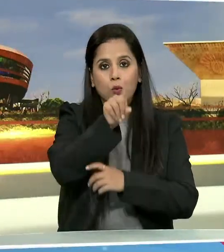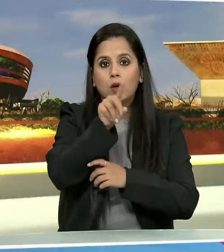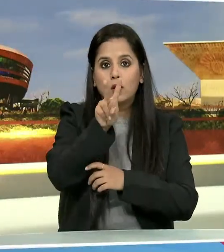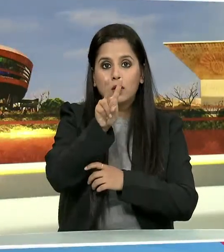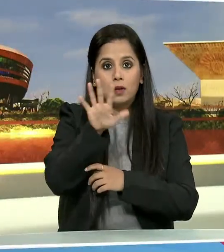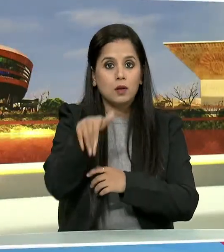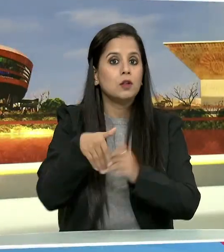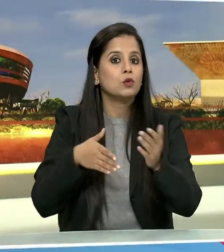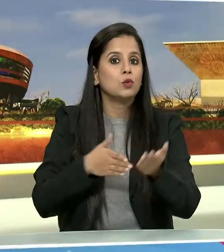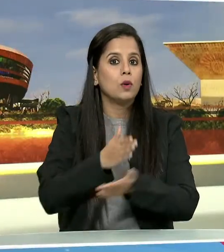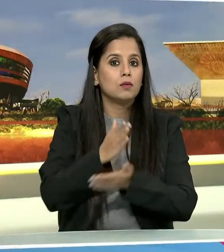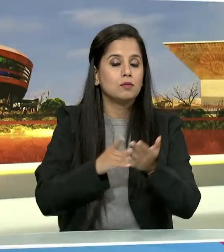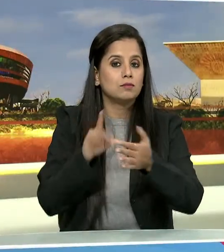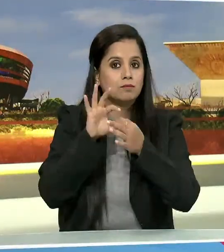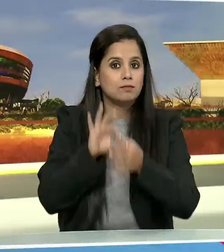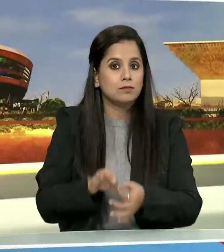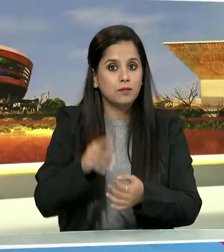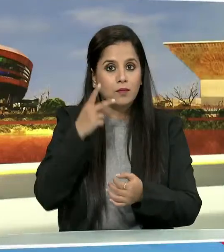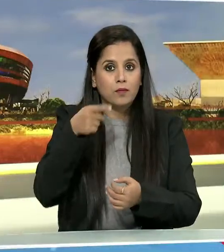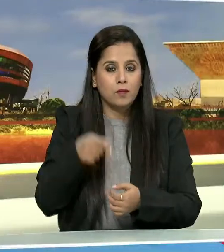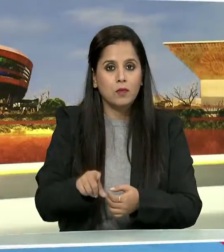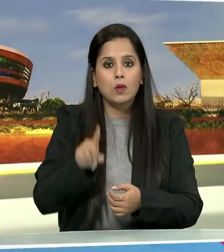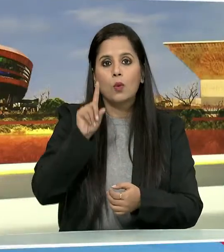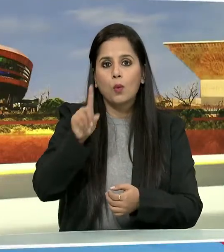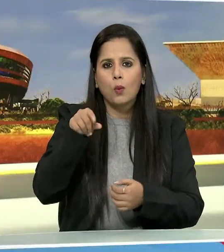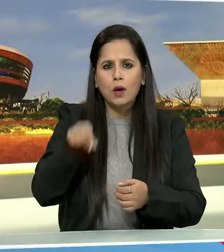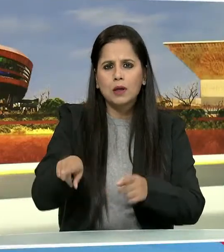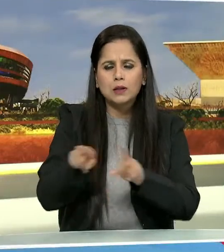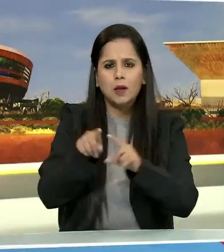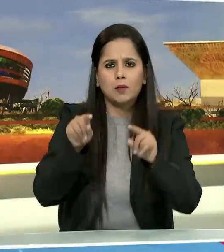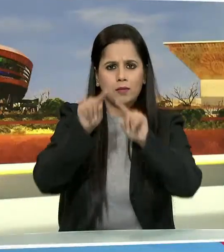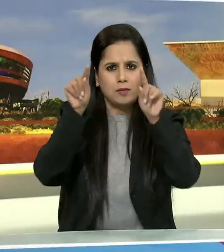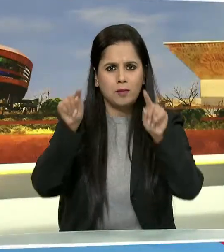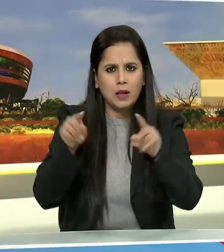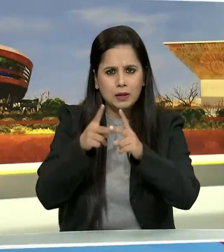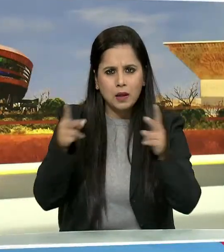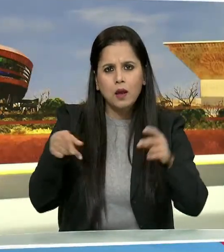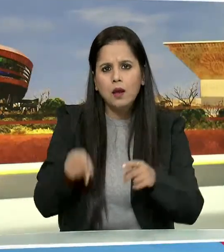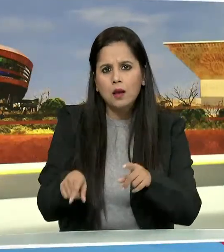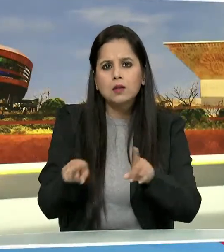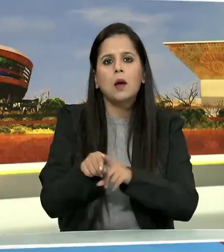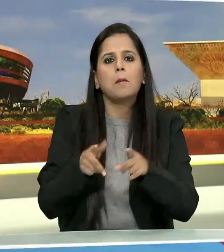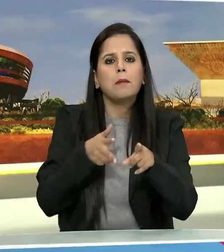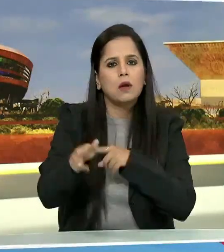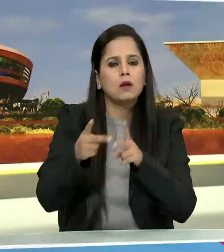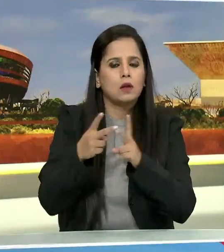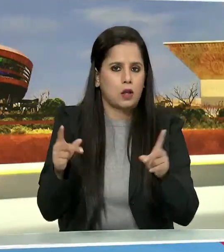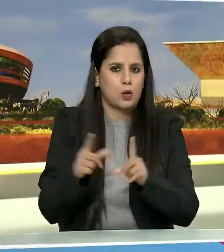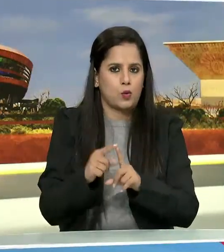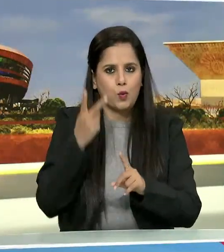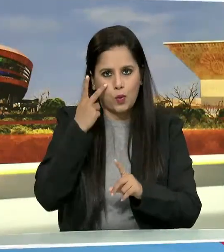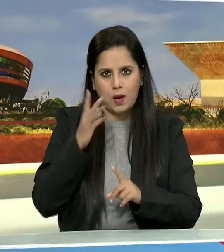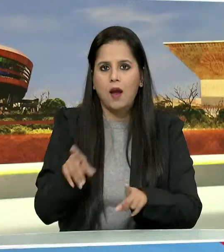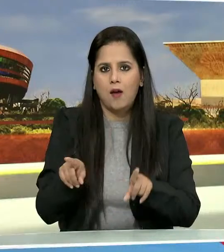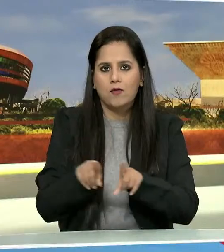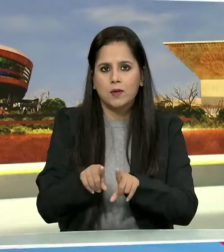वी जैन्ती के अवसर पर एक स्मारक पट्टिका का विमोचन भी किया